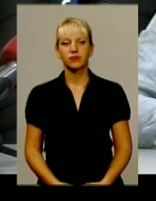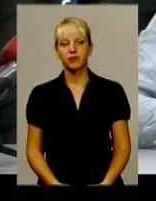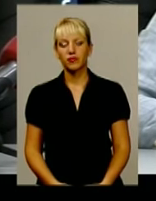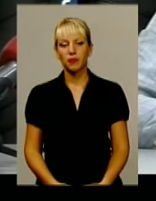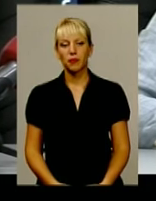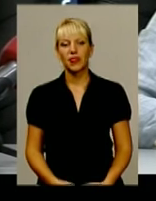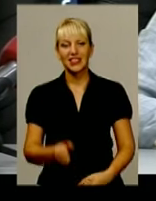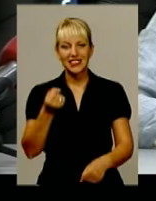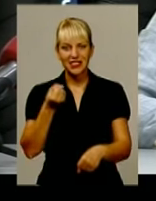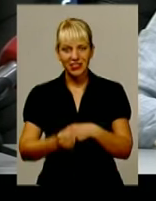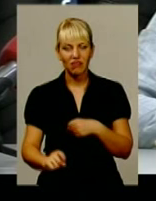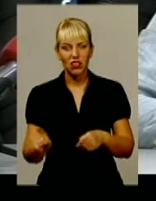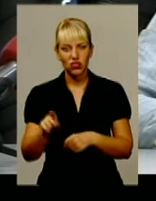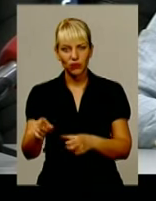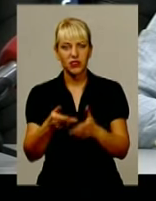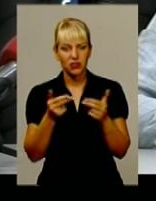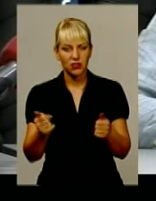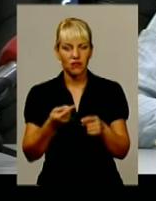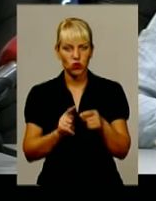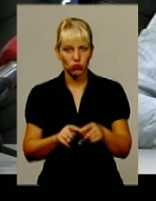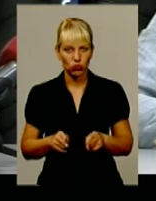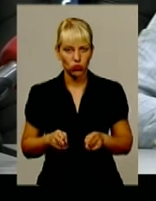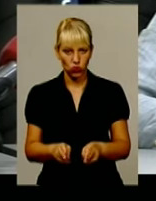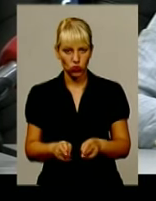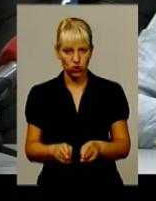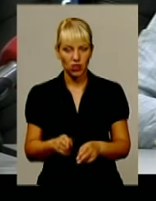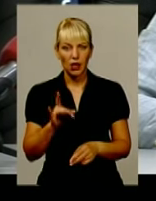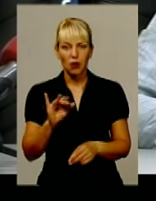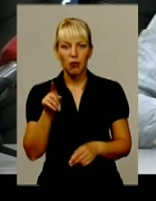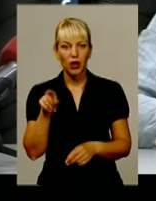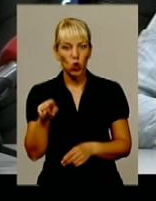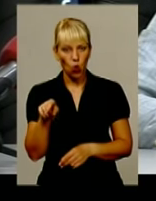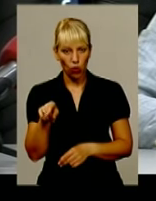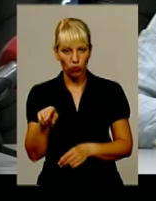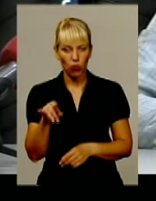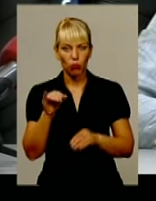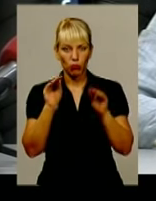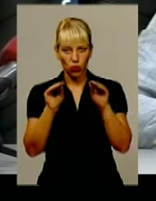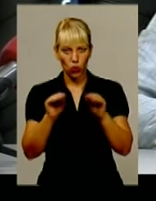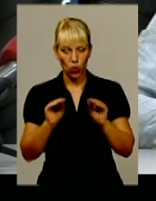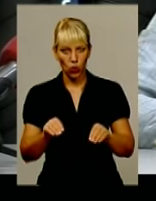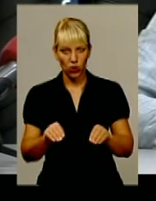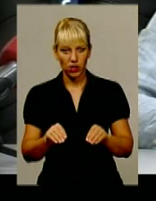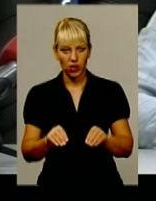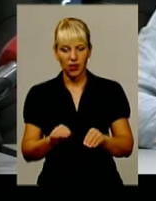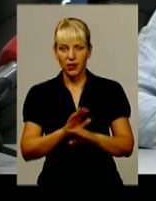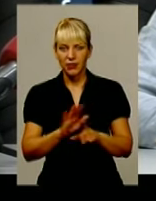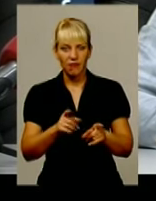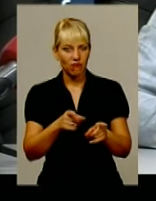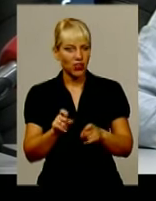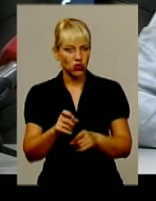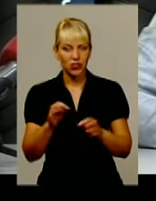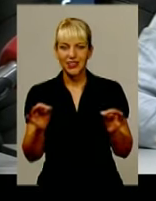Заставляли, щоб він зізнався в чиненні злочину. При ньому в протоколі не вилучено